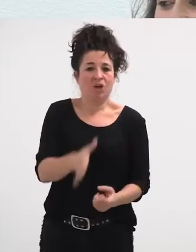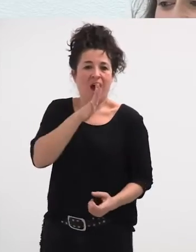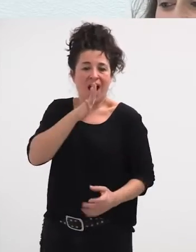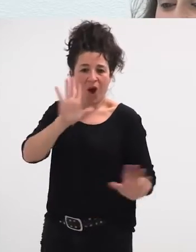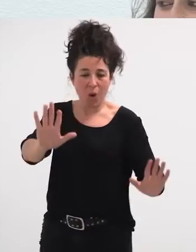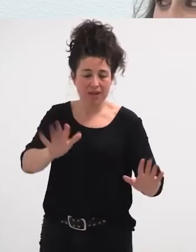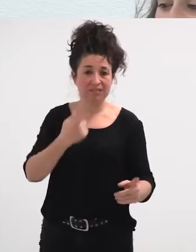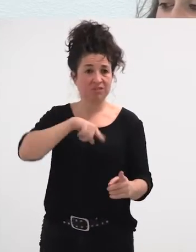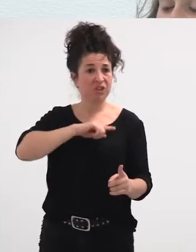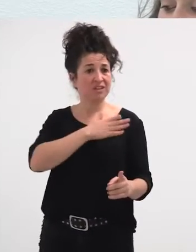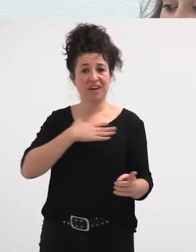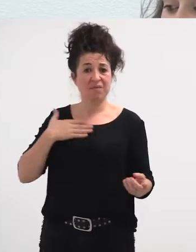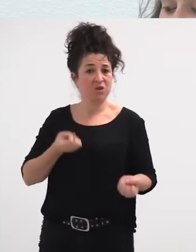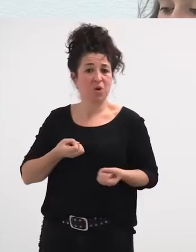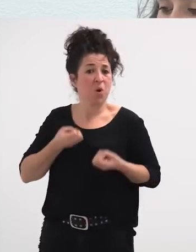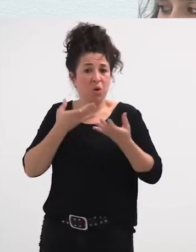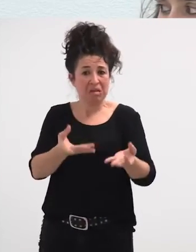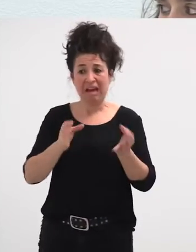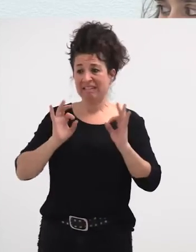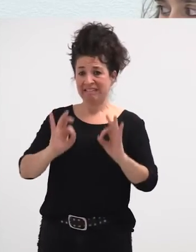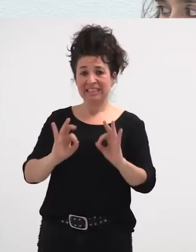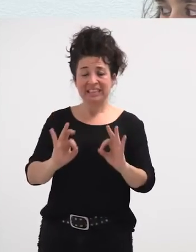Hori zenpixkabat komentatu nahi genuna, ez dakite,